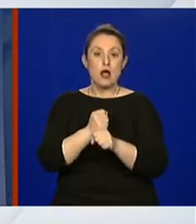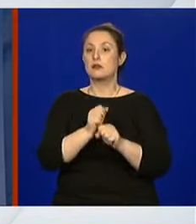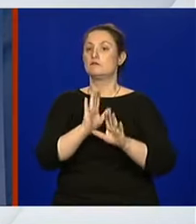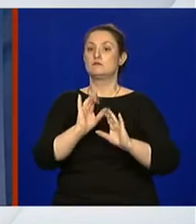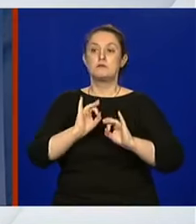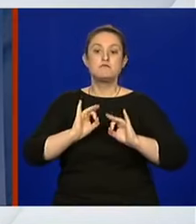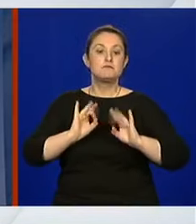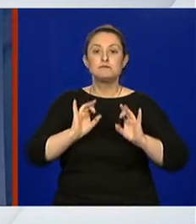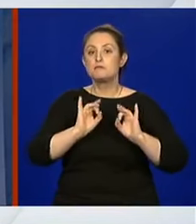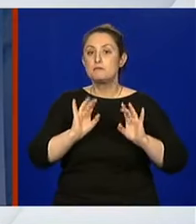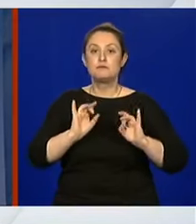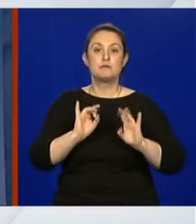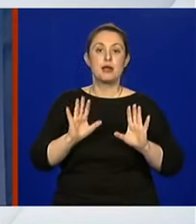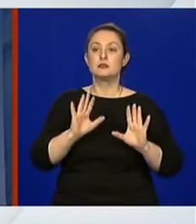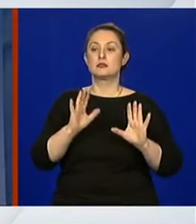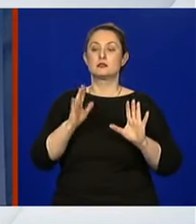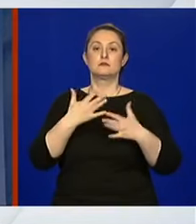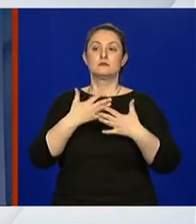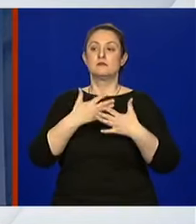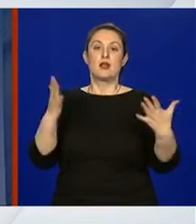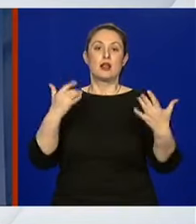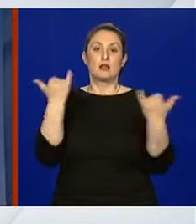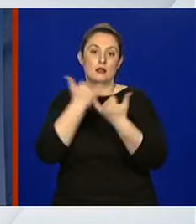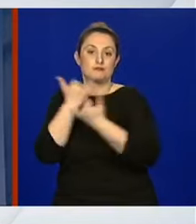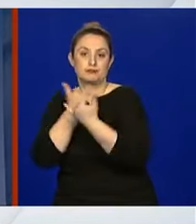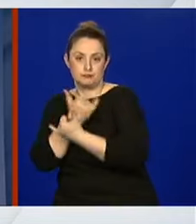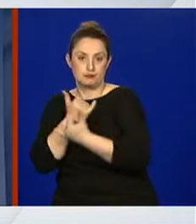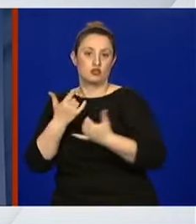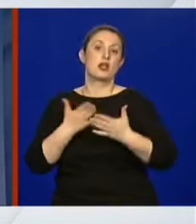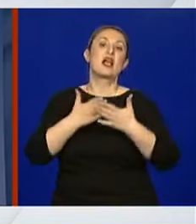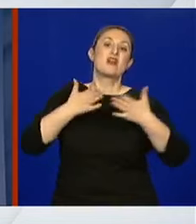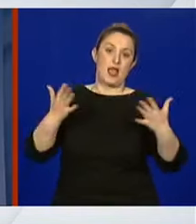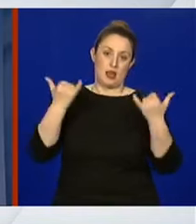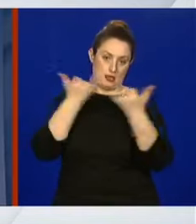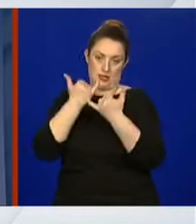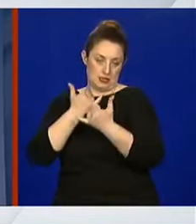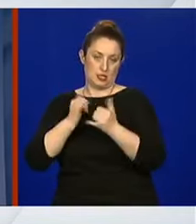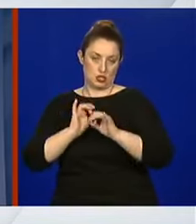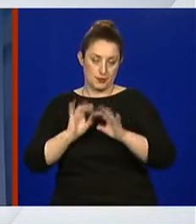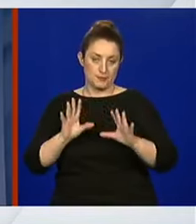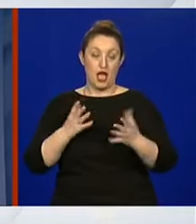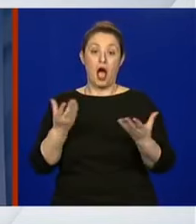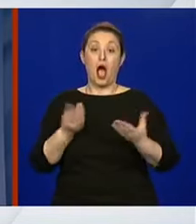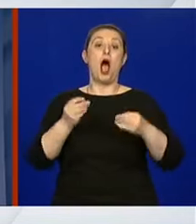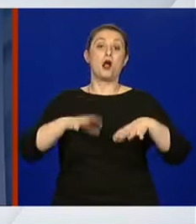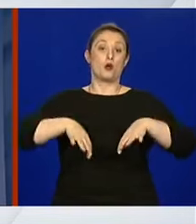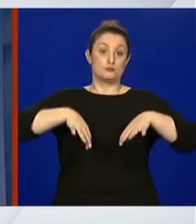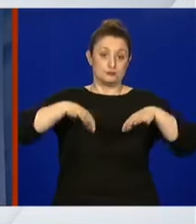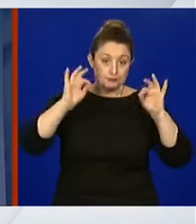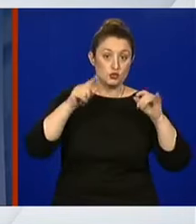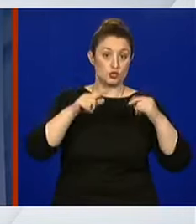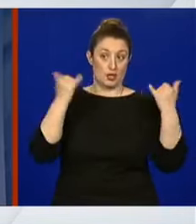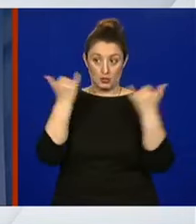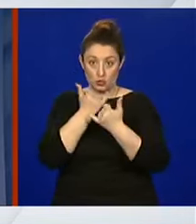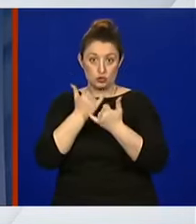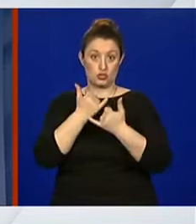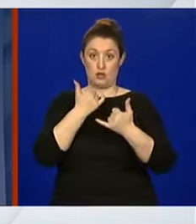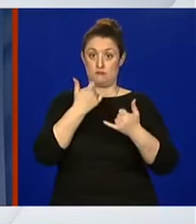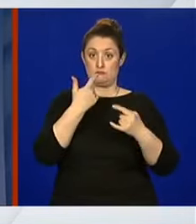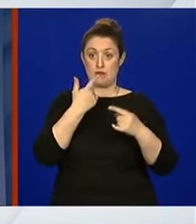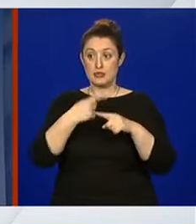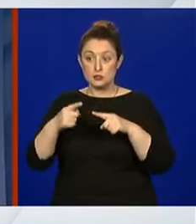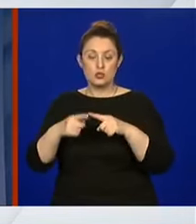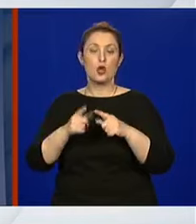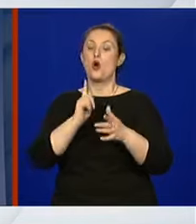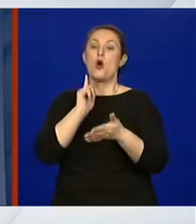većih uočenih nedostataka, a ono što se eventualno utvrdi kao nedostatak, odmah se u